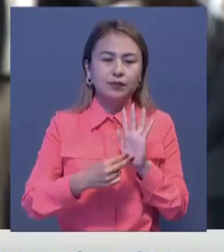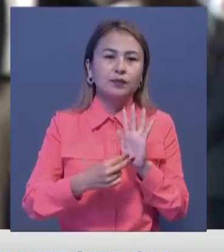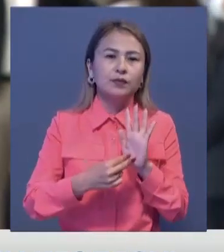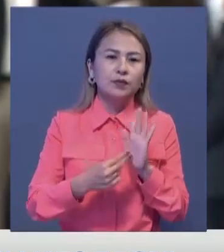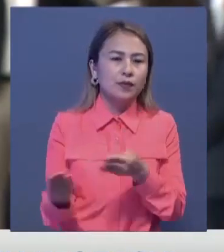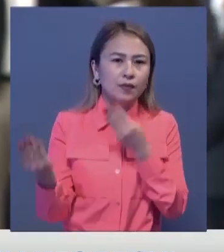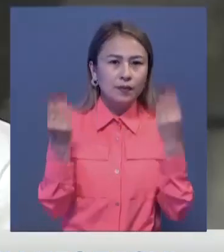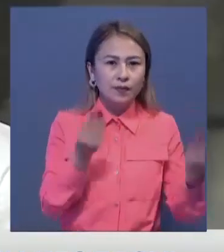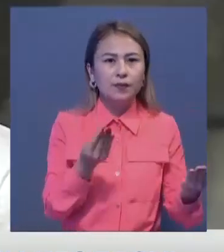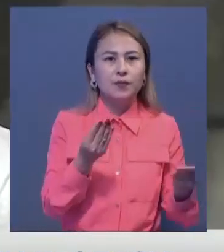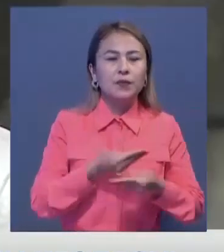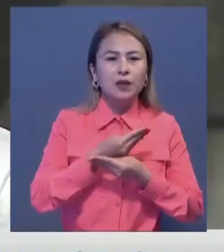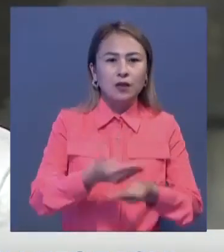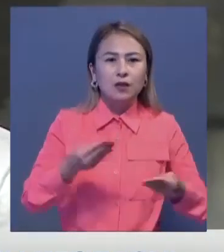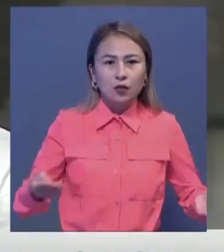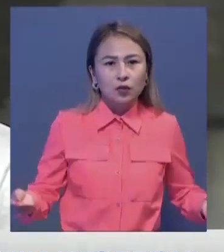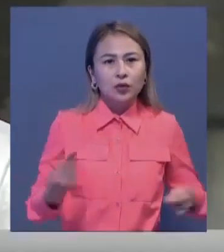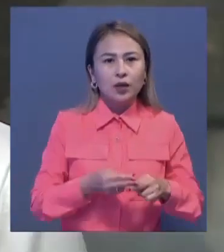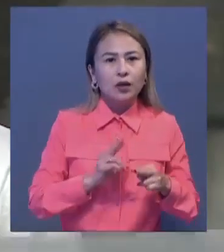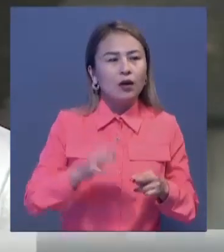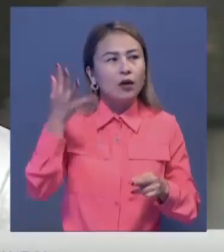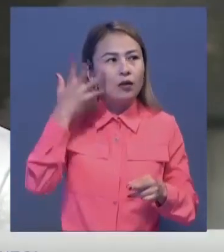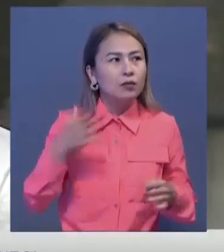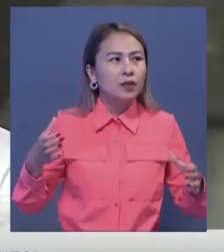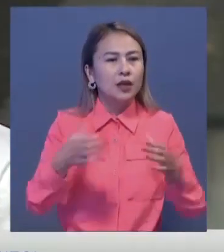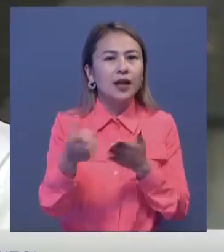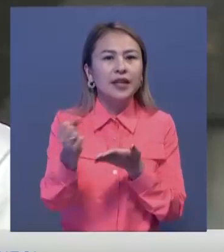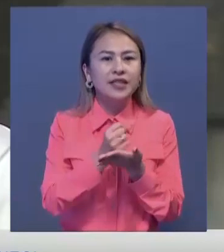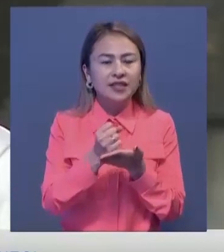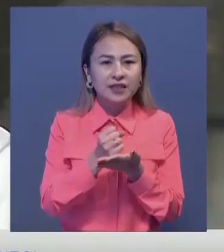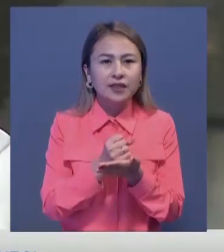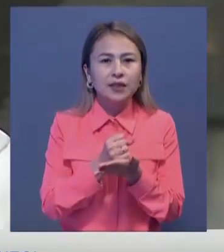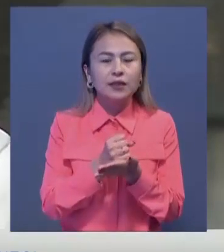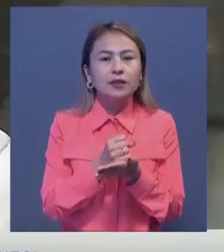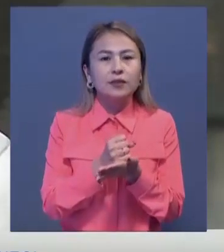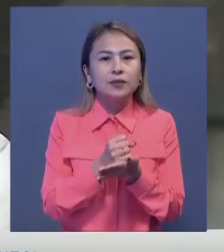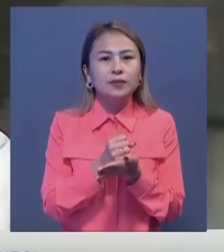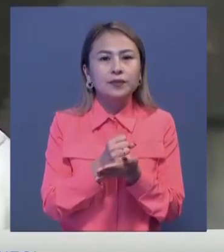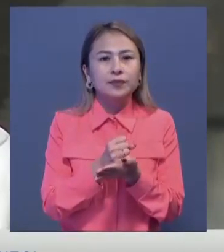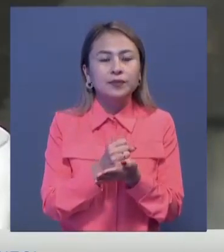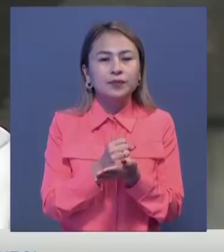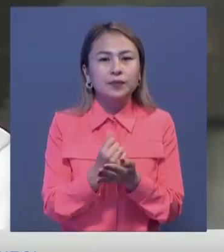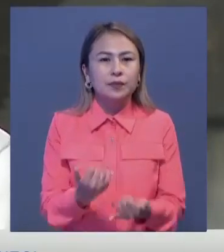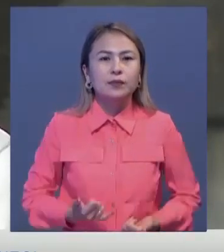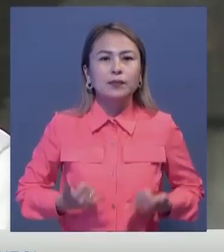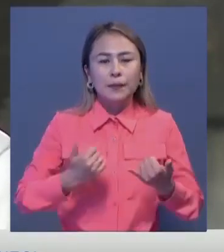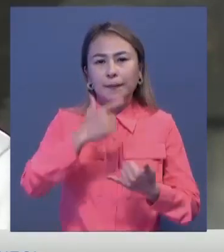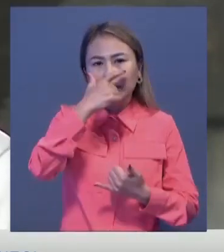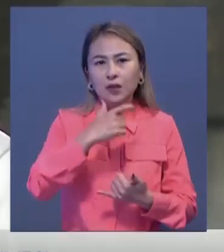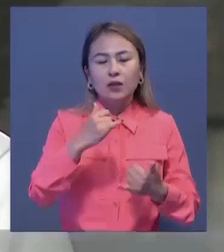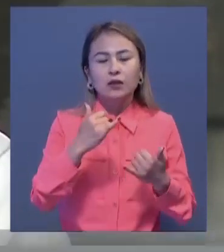ұсыныстарымыз беру. Кездесу барысында ұсы резерв мүшелері мұрзаға